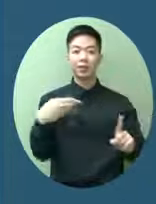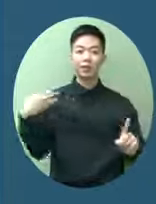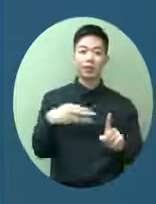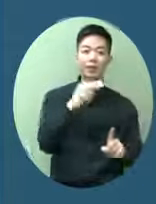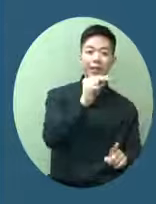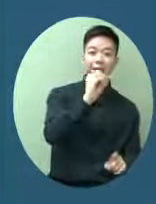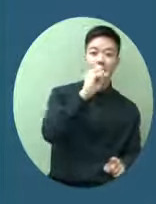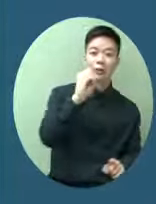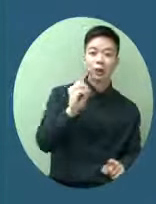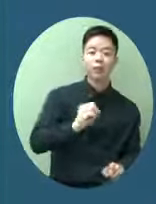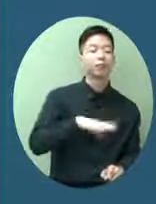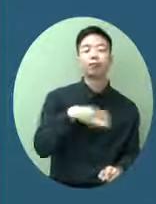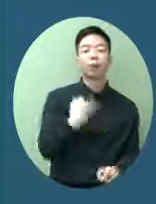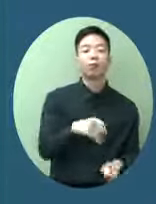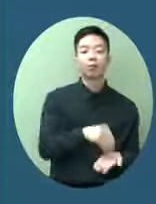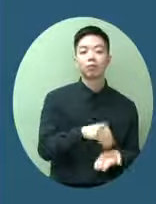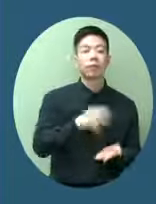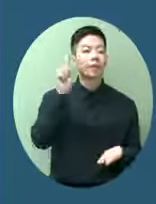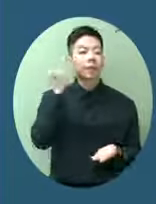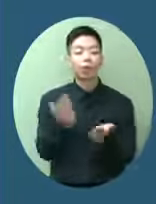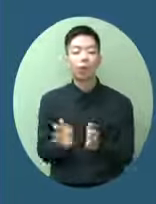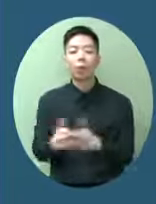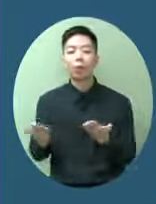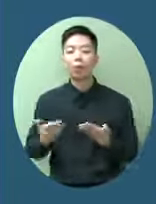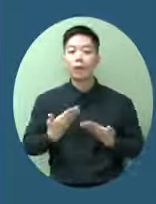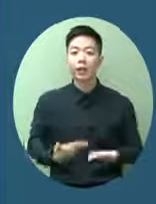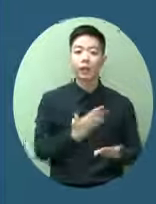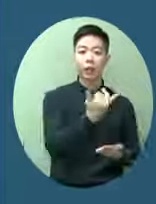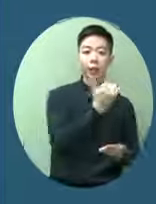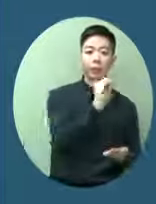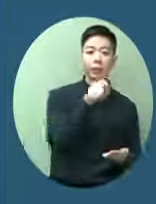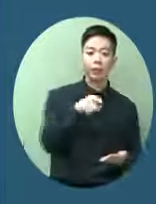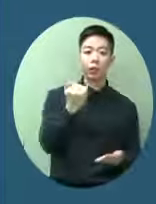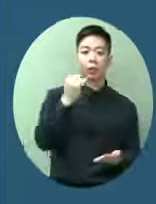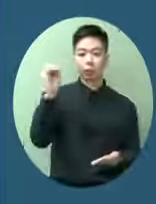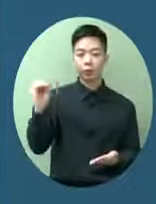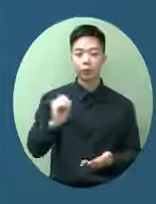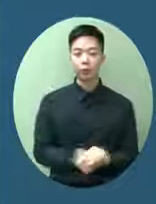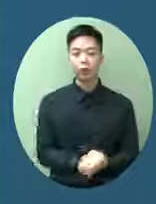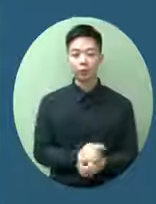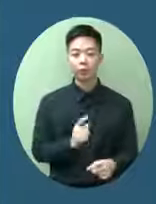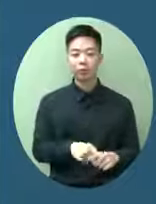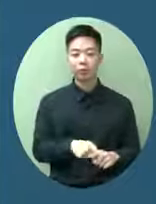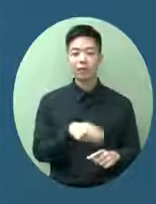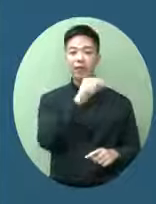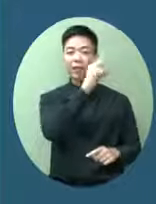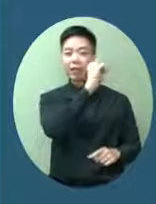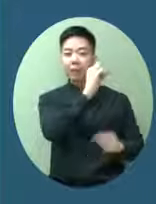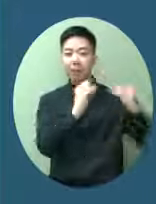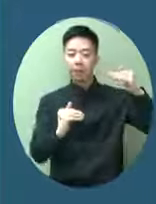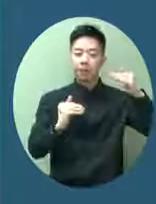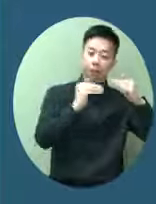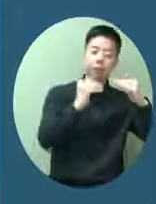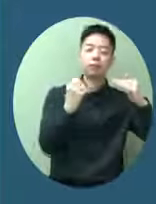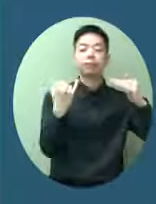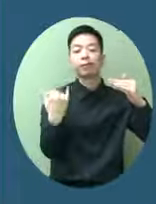明天開學了所以現在都是60.6%所以我們都達成不了原本的階段性的目標